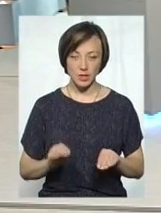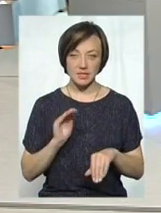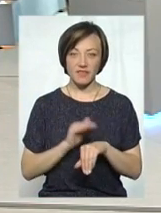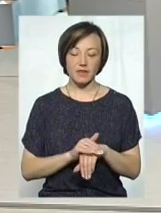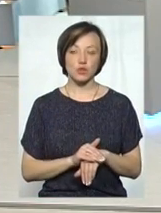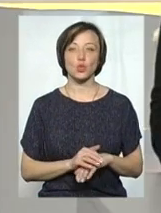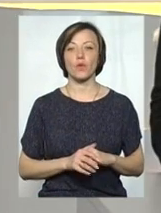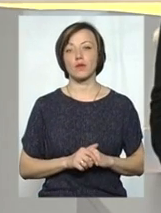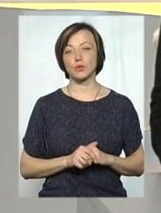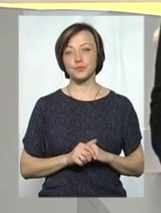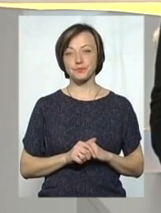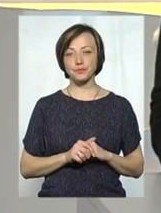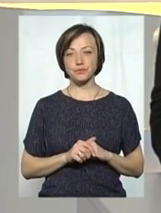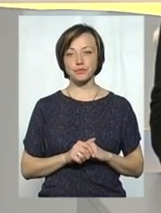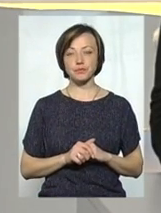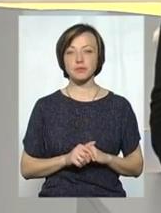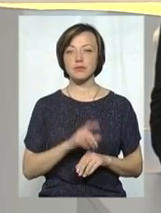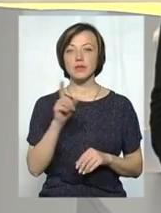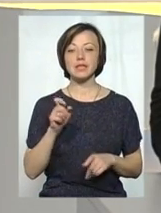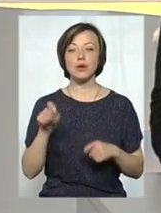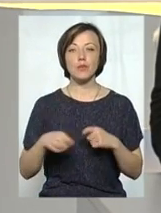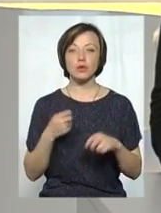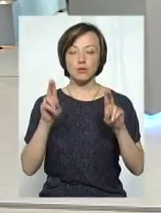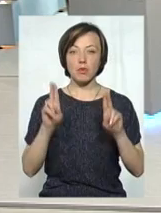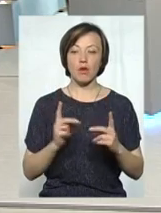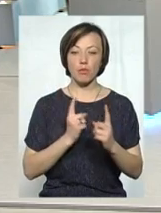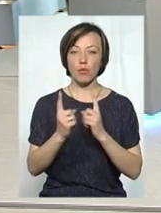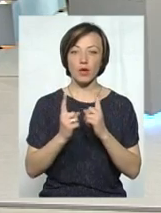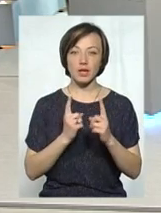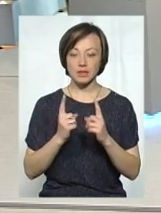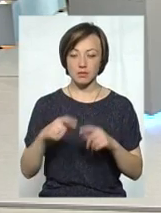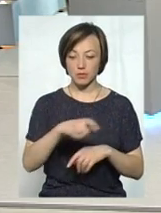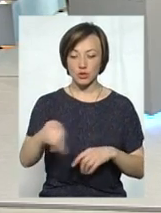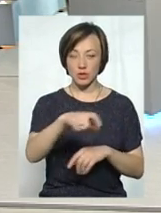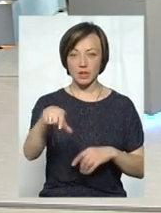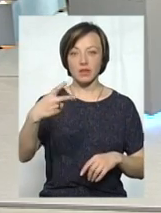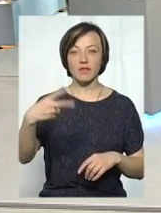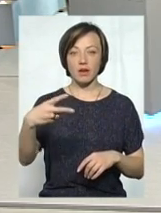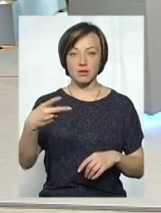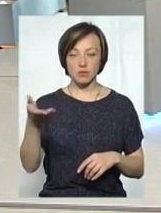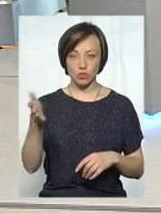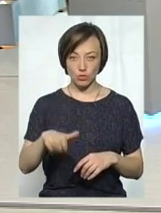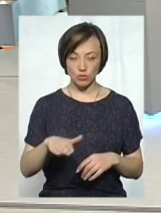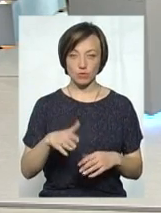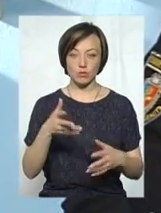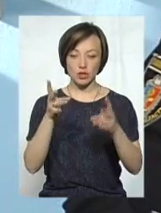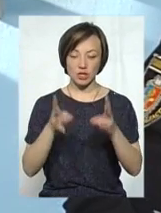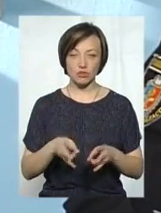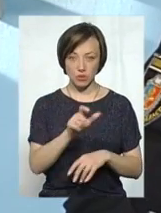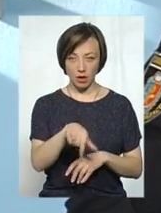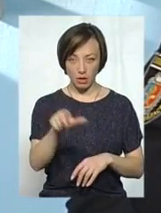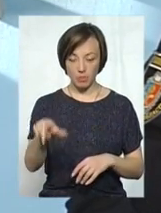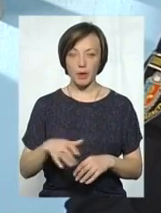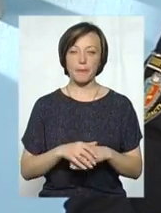дорожньо-транспортних пригод сталося. За порушень правил проїзду пішохідних переходів сталося 20 дорожньо-транспортних пригод з постраждалими.